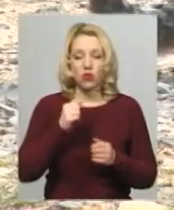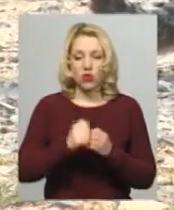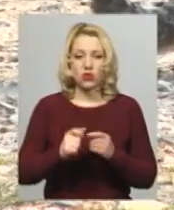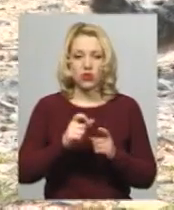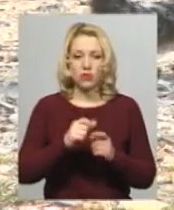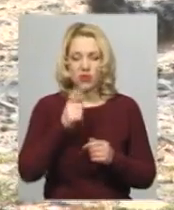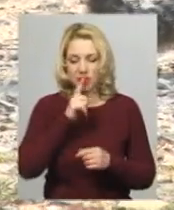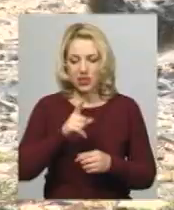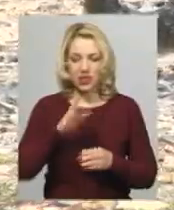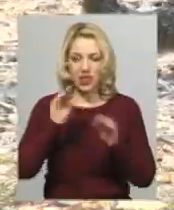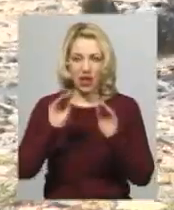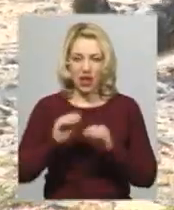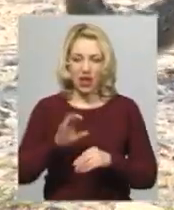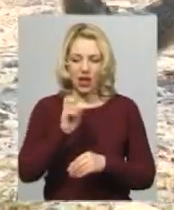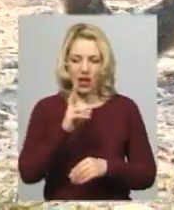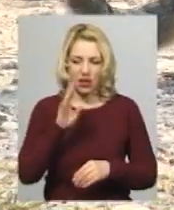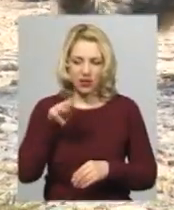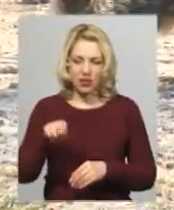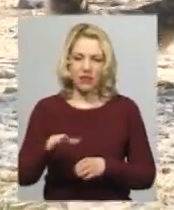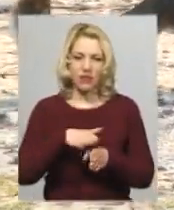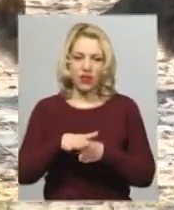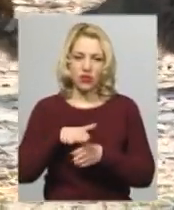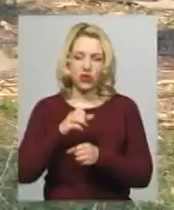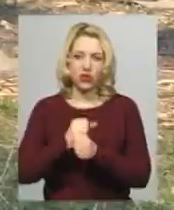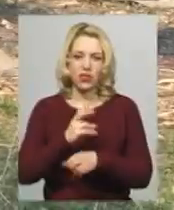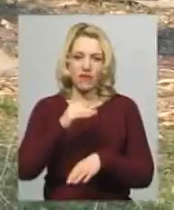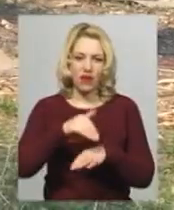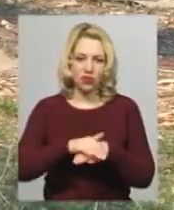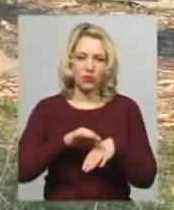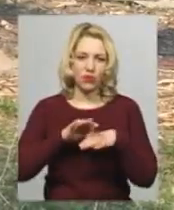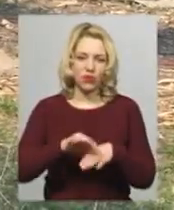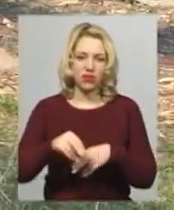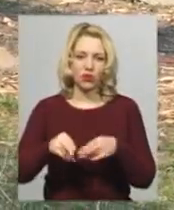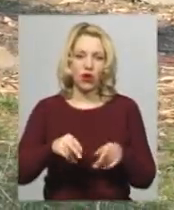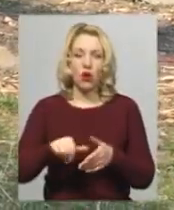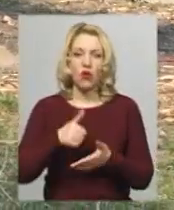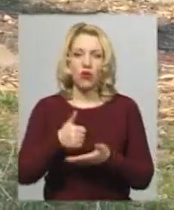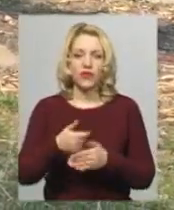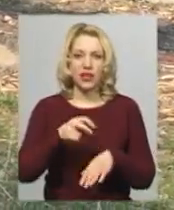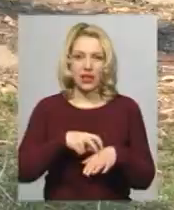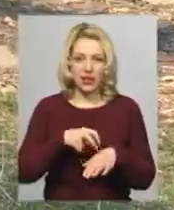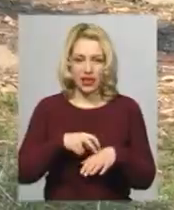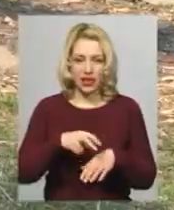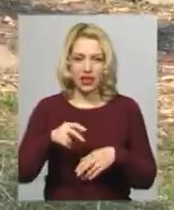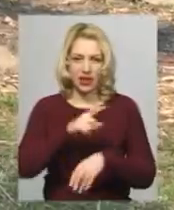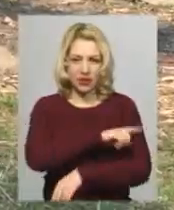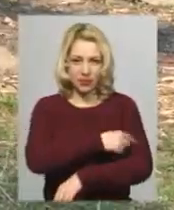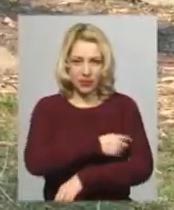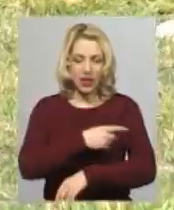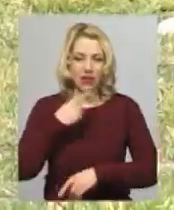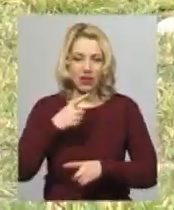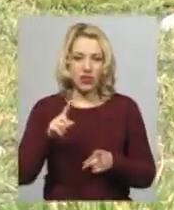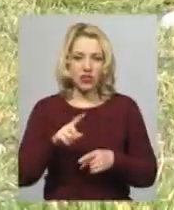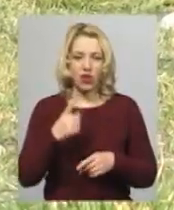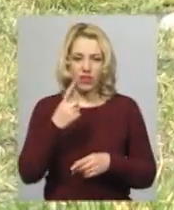місяця складаються акти виконаних робіт за фактом проведених операцій. Головний лікар Хмельницької ветлікарні каже, операція для домашніх котів коштує